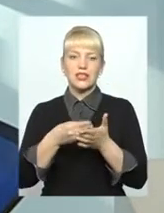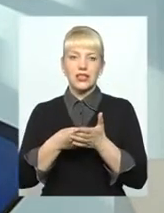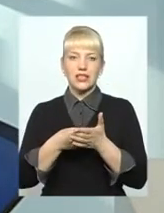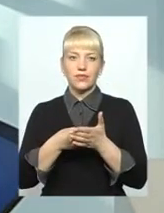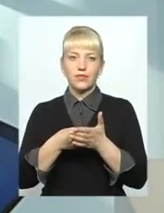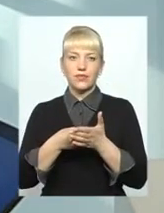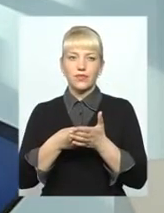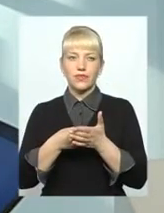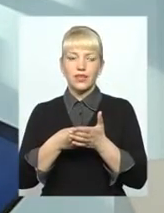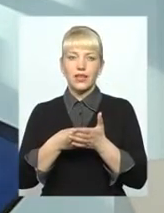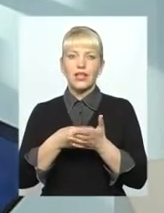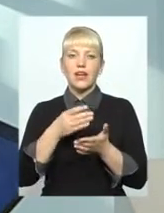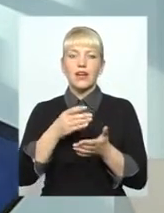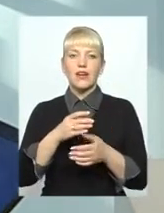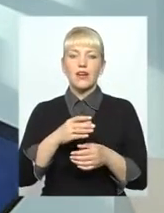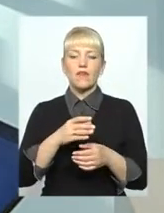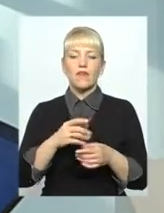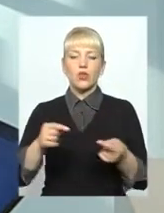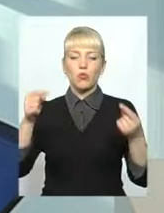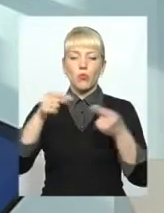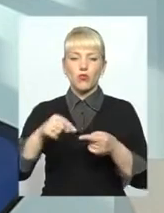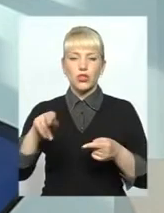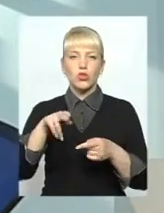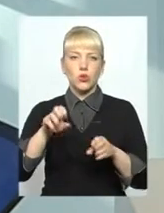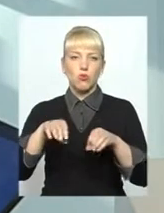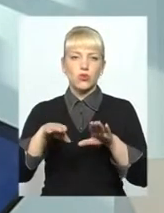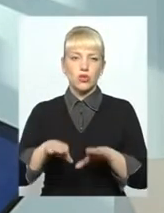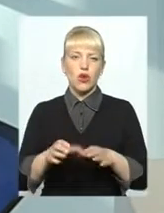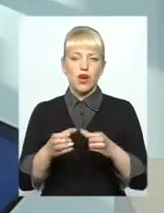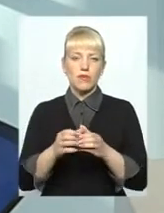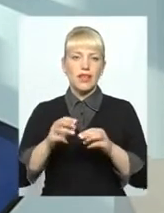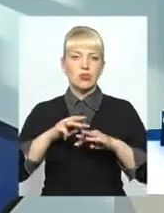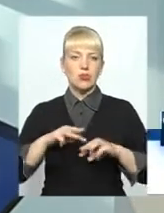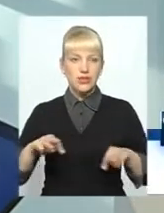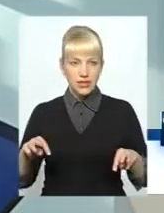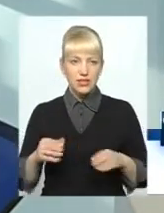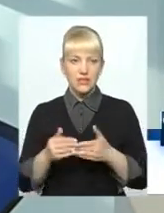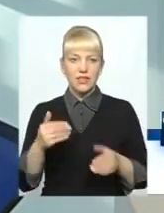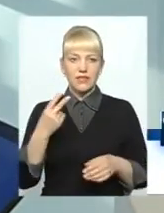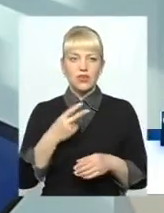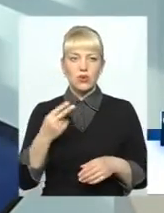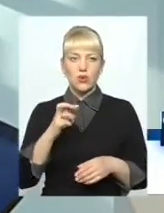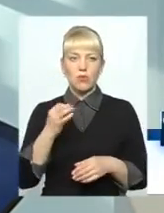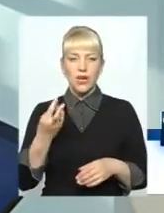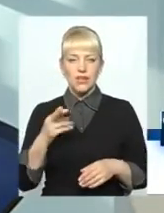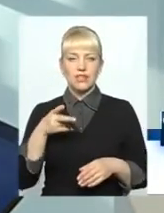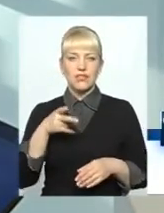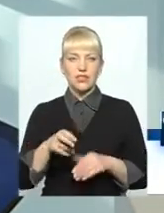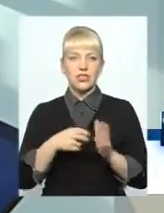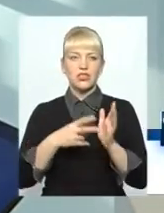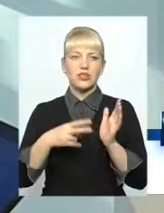Зміна ціни сталася відповідно до постанови Кабінету міністрів. Від 22 березня 2017